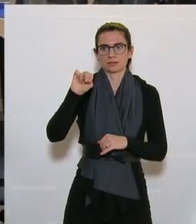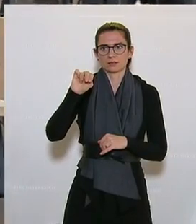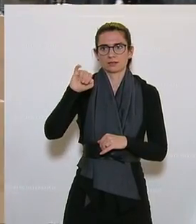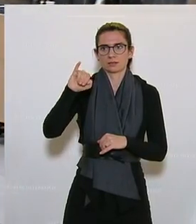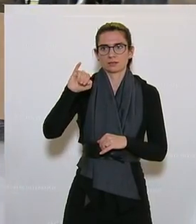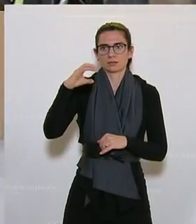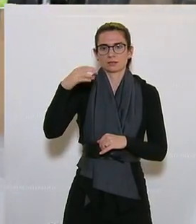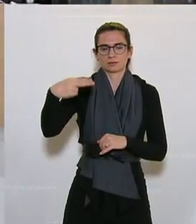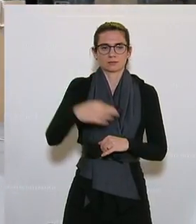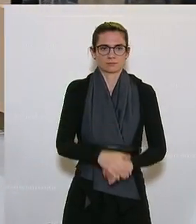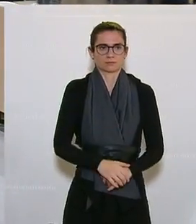Sonja Hammerschmidt, SPÖ-Bildungssprecherin.